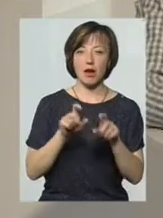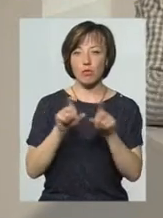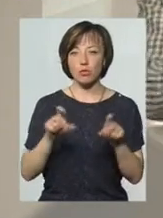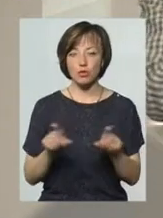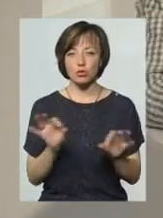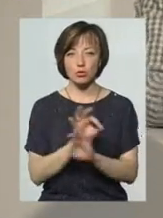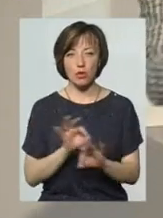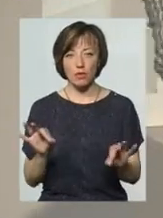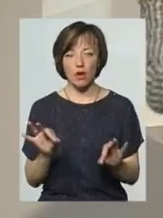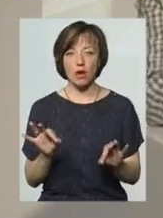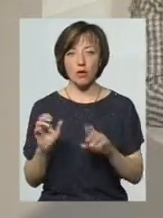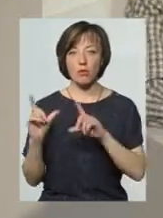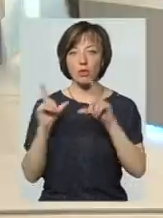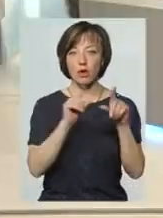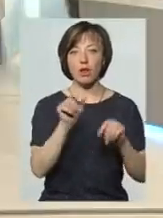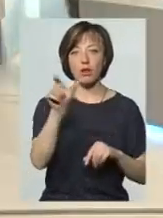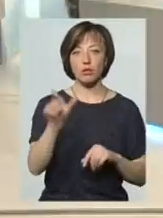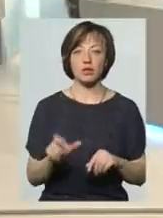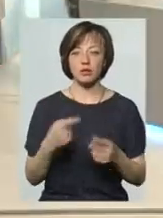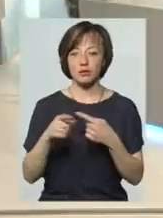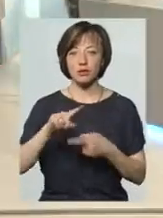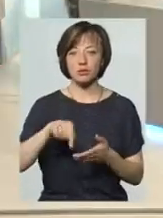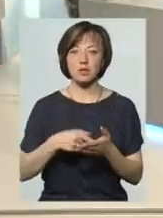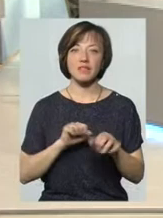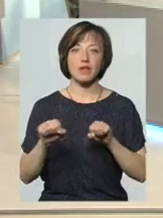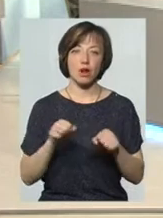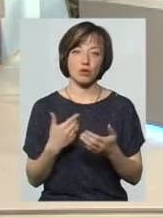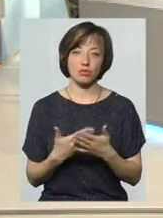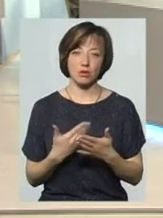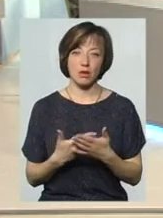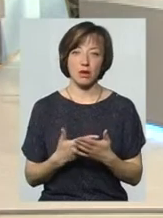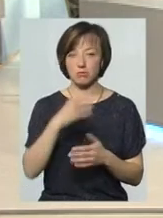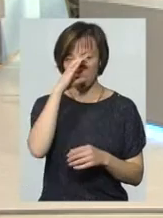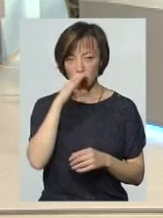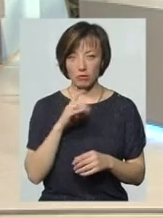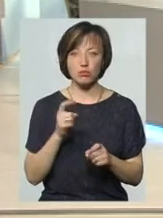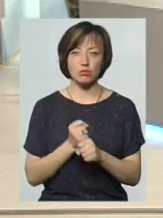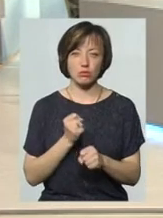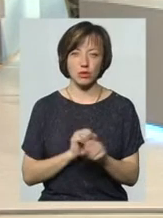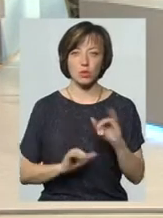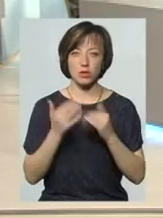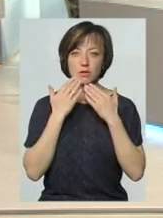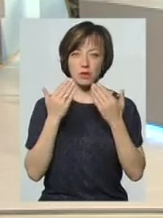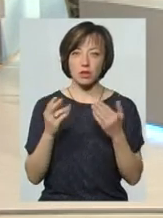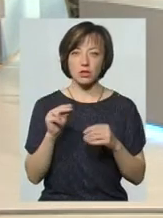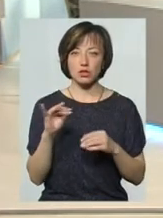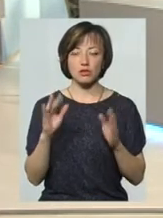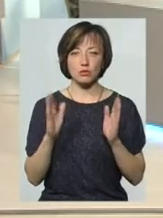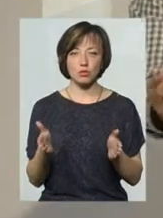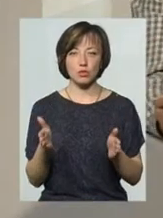все чудово. Поїхала людина в інше місто відрядження, умовно кажучи. Її стало там зле. Що їй робити, куди звертатися? Чи буде